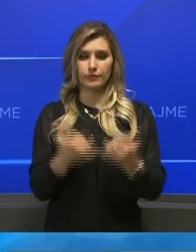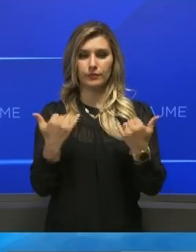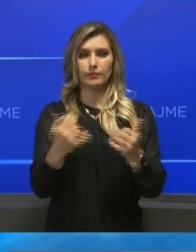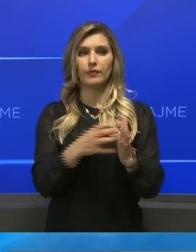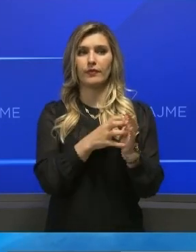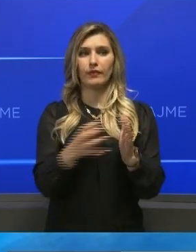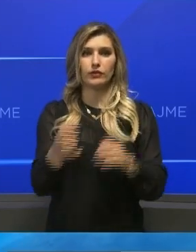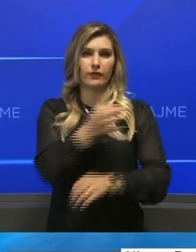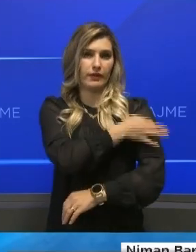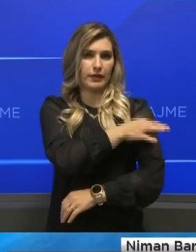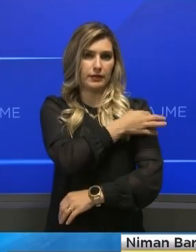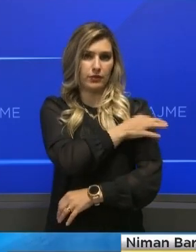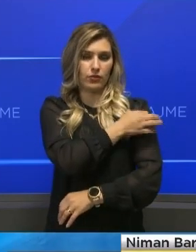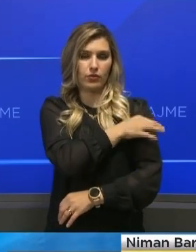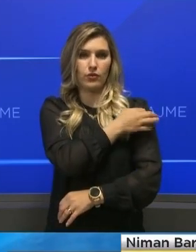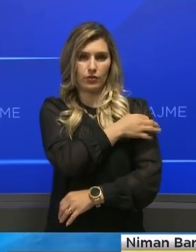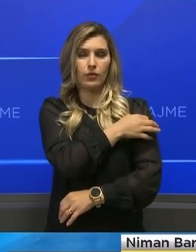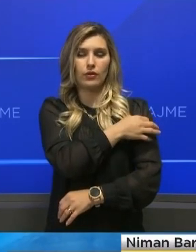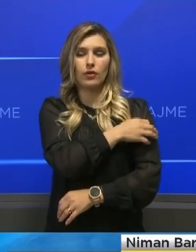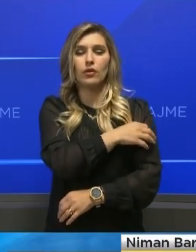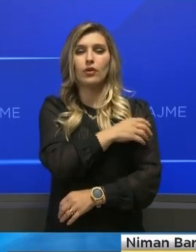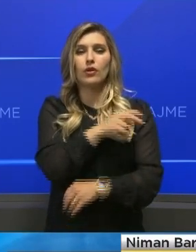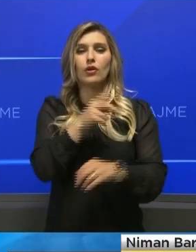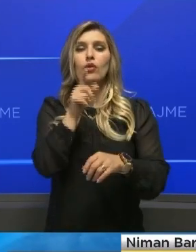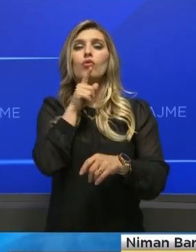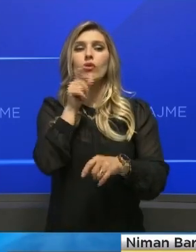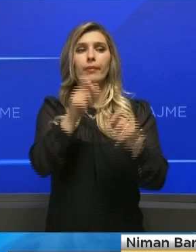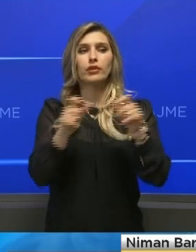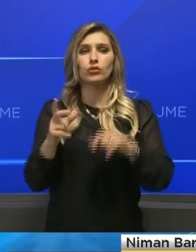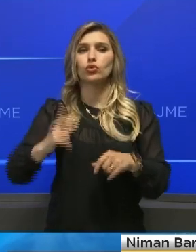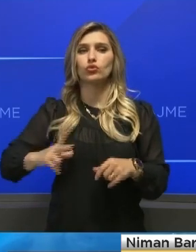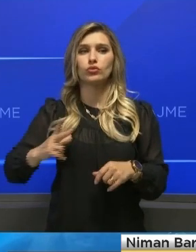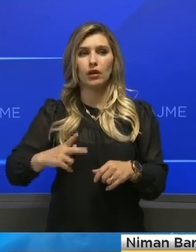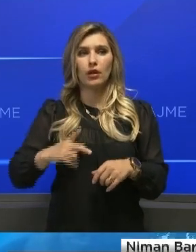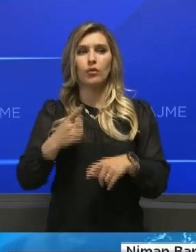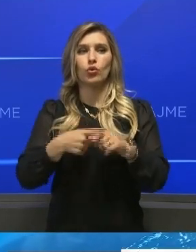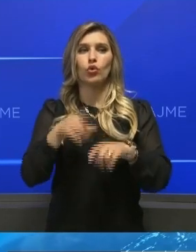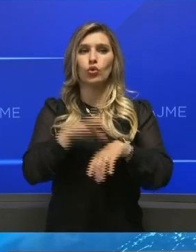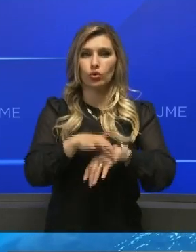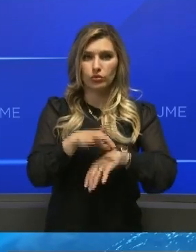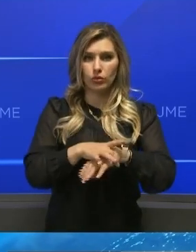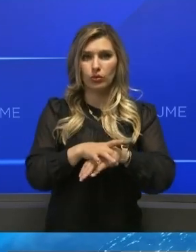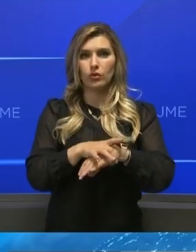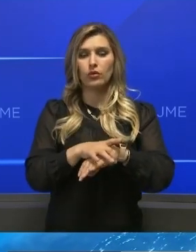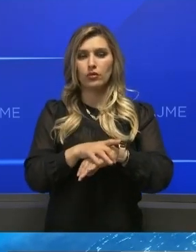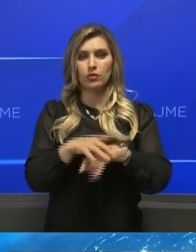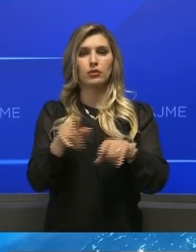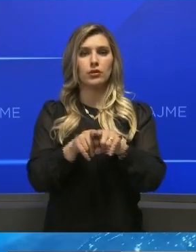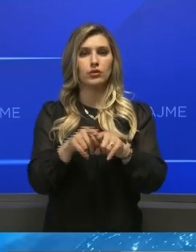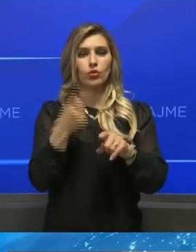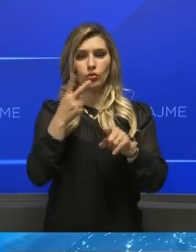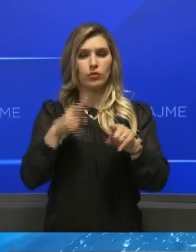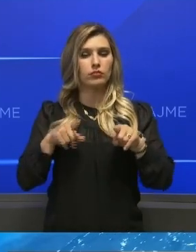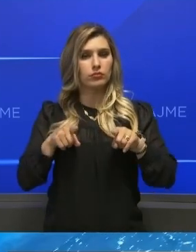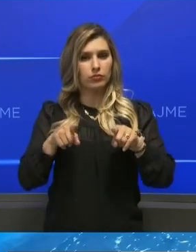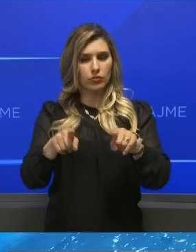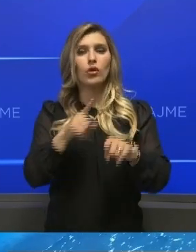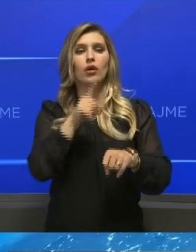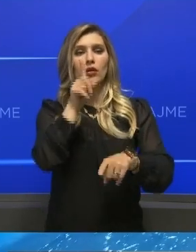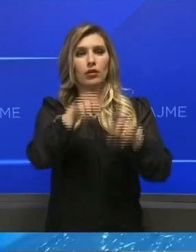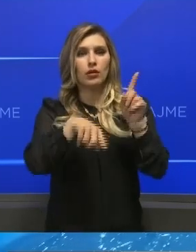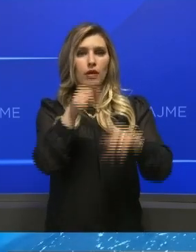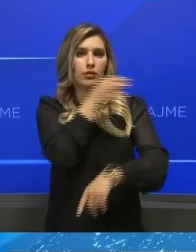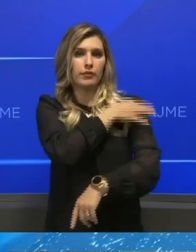vazhdoar procesi vaksinimit të qytetarëve dhe personerë shëndësor, ku paralisht im duke shkuar me vaksinim me dozën e parë